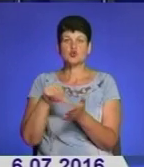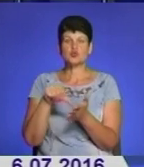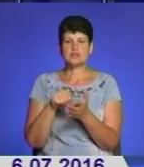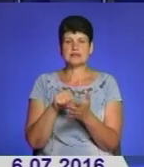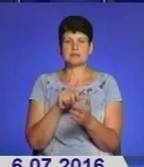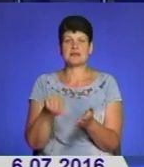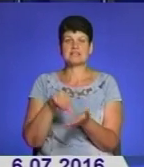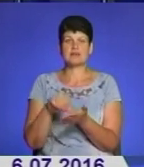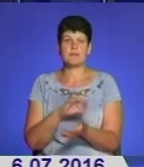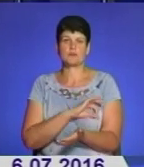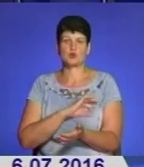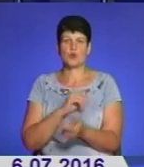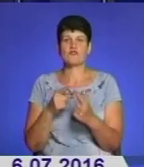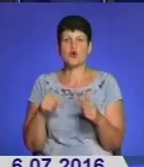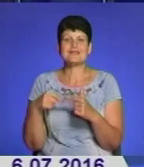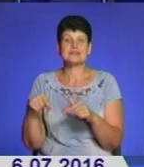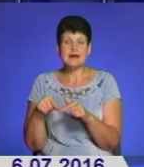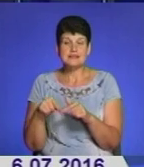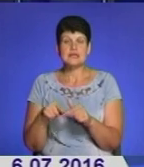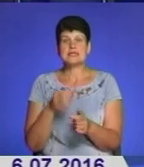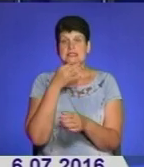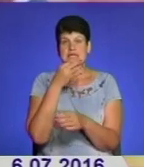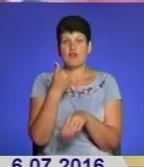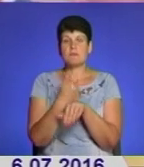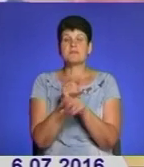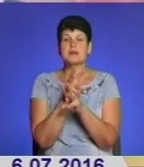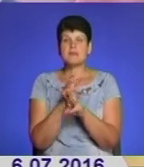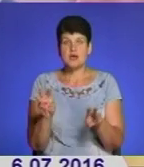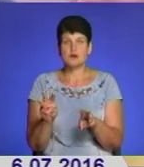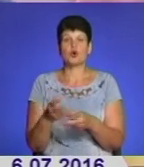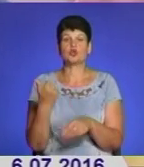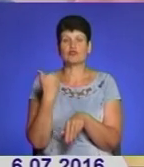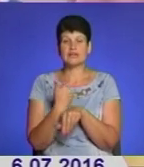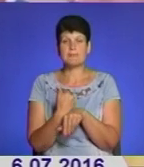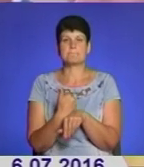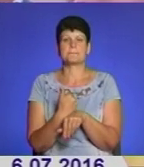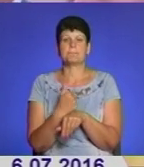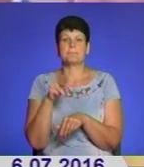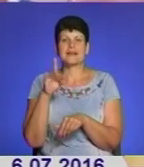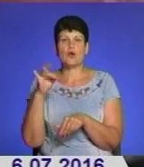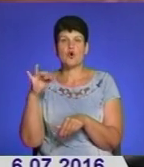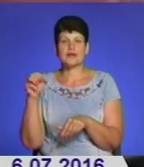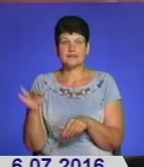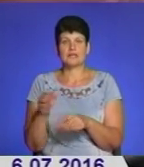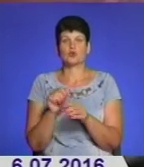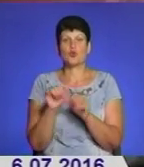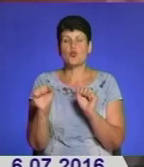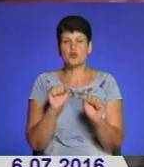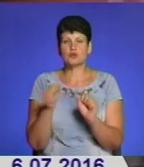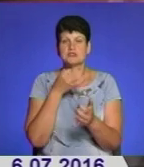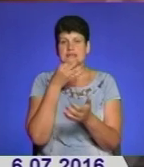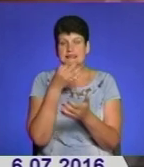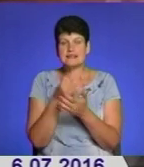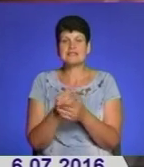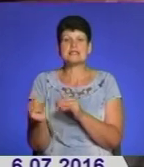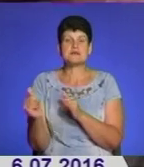профспілкових організацій. Адже, як зазначив прем'єр, головний пріоритет уряду – досягнення макроекономічної стабільності та забезпечення